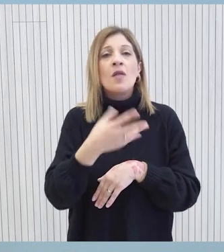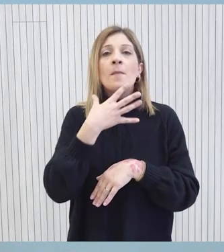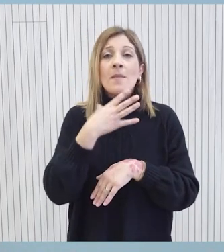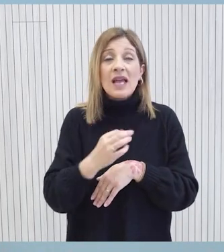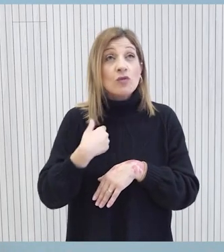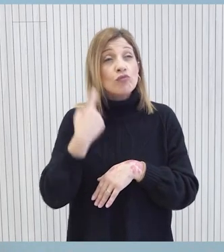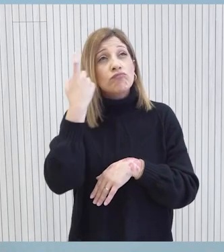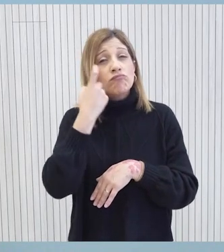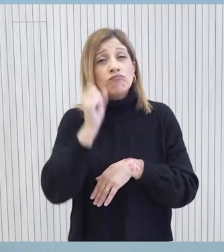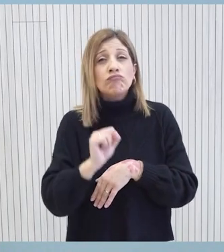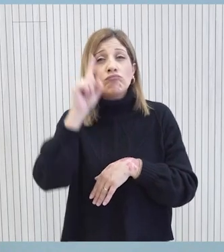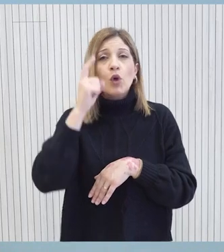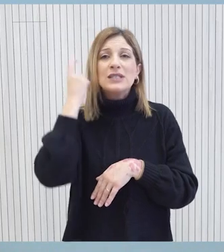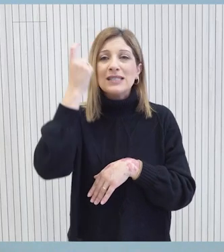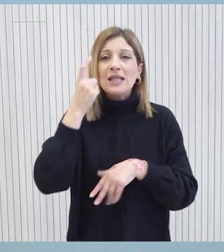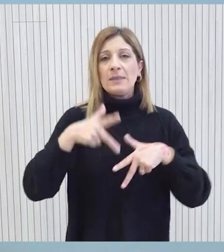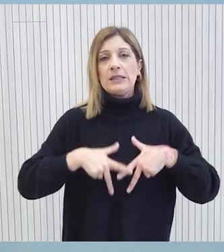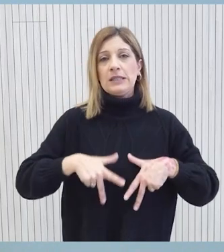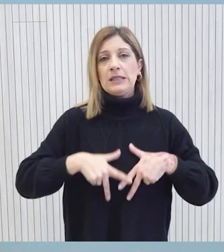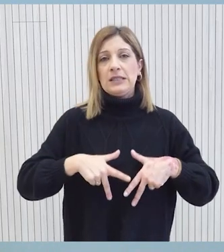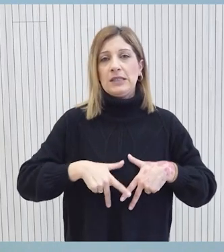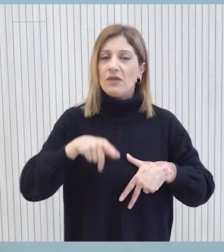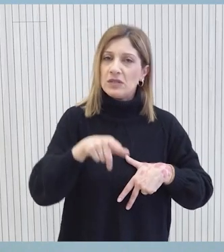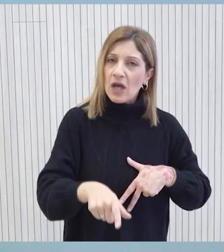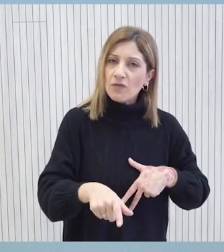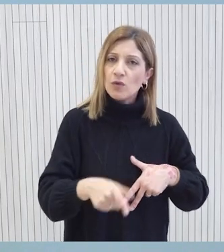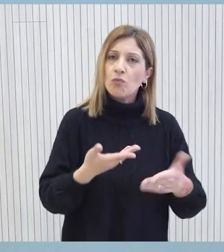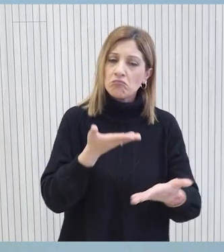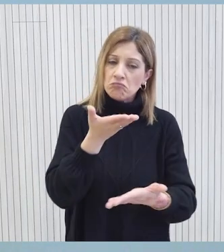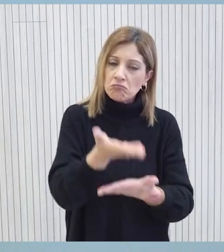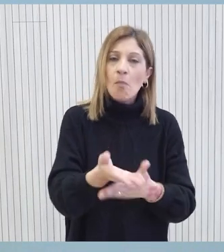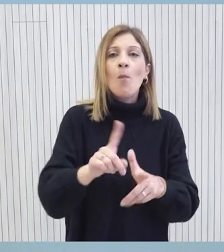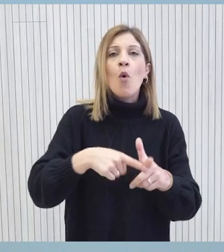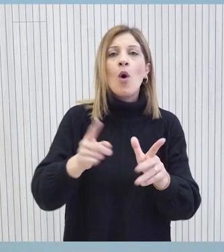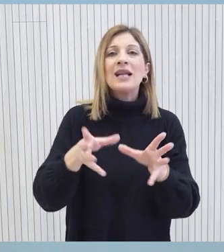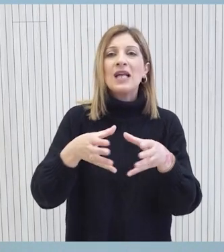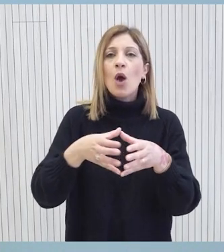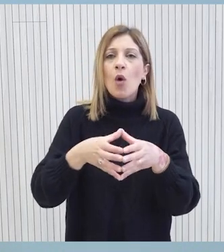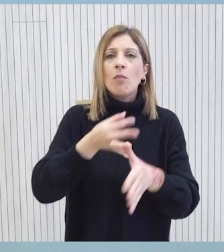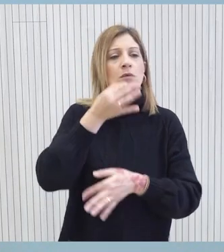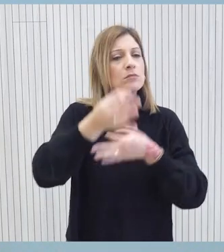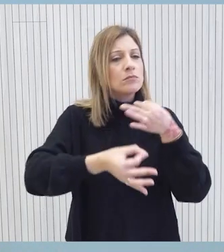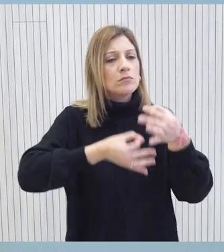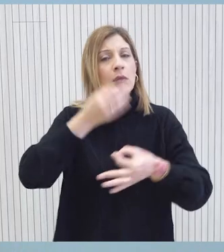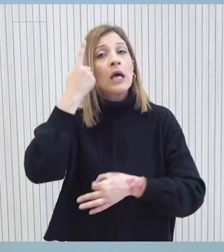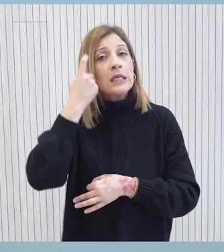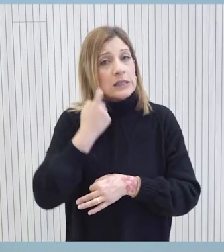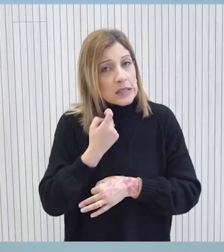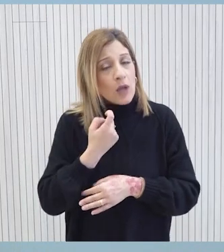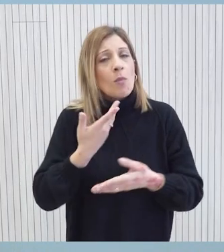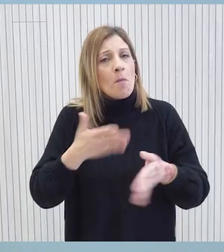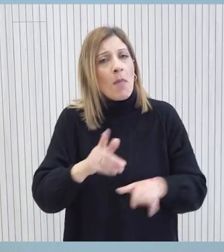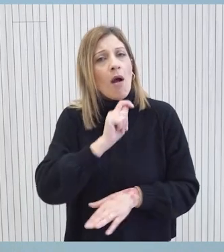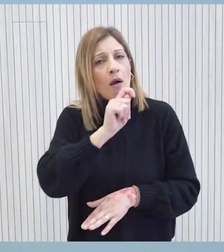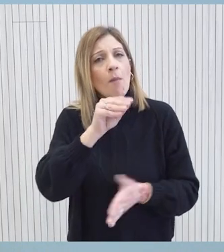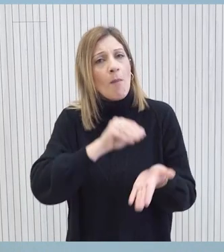πρώτες σκέψεις ή αν θέλετε οι πρώτες ενέργειες της κυβέρνησης είχαν τεθεί ενώπιον της πολιτικής ηγεσίας ως προς το πλαίσιο ήδη είναι γνωστό. έχουμε πει